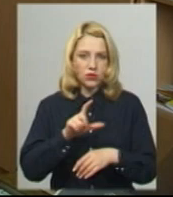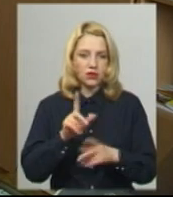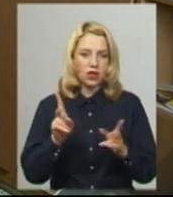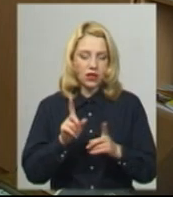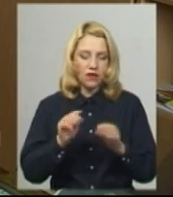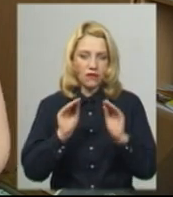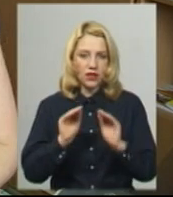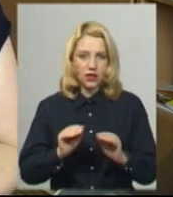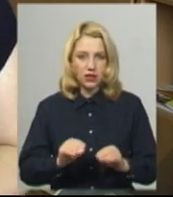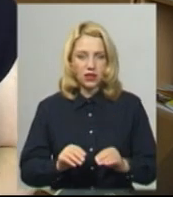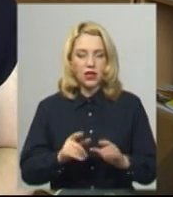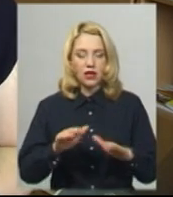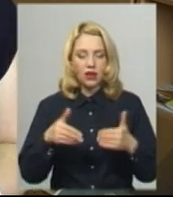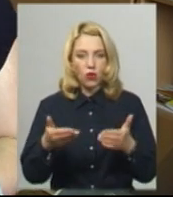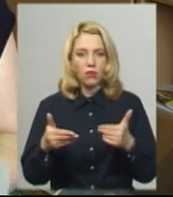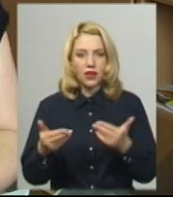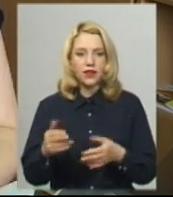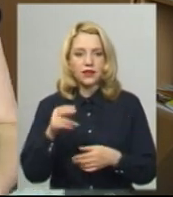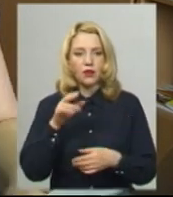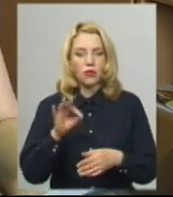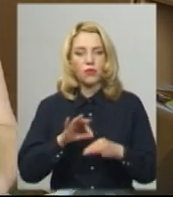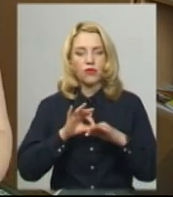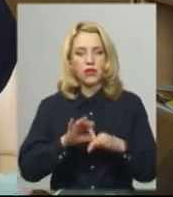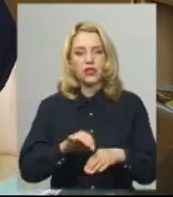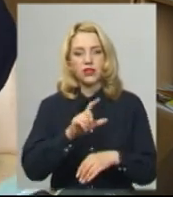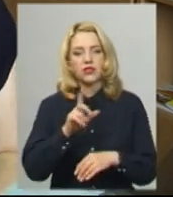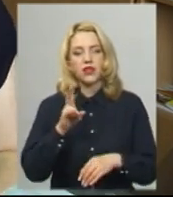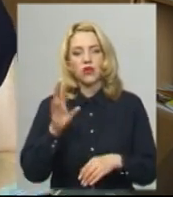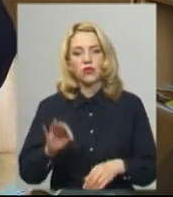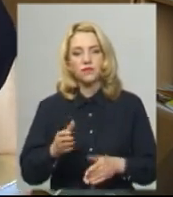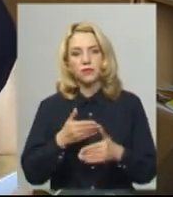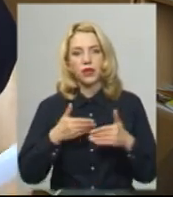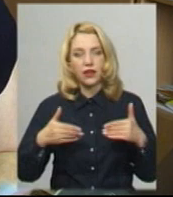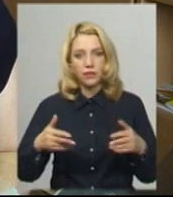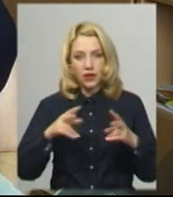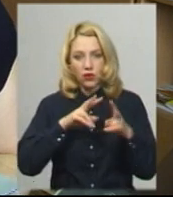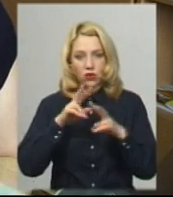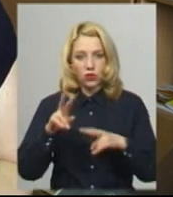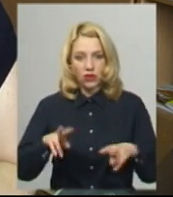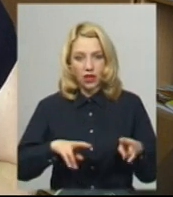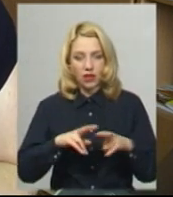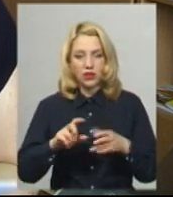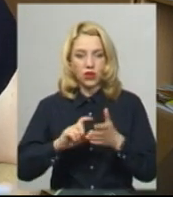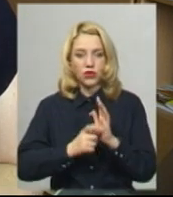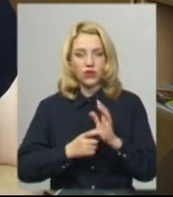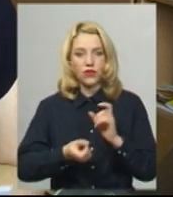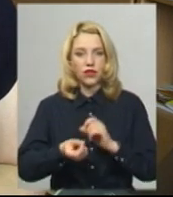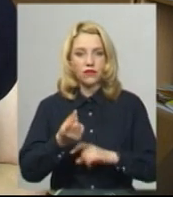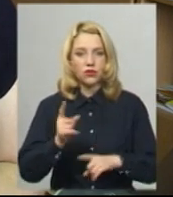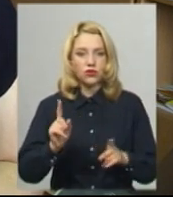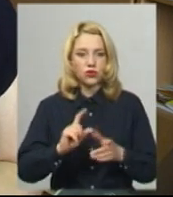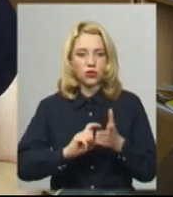викладені рекомендації по проведенню ЗНО. Ми оглянули аудиторію, виявлено, що